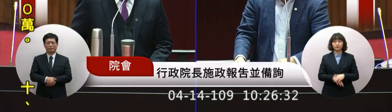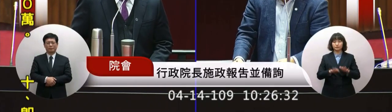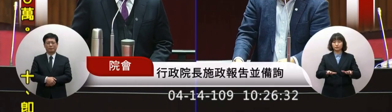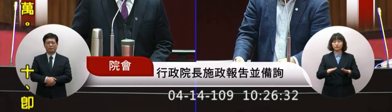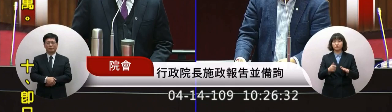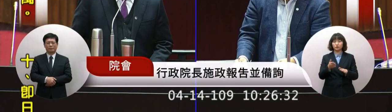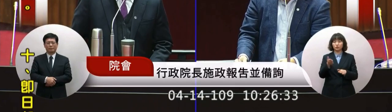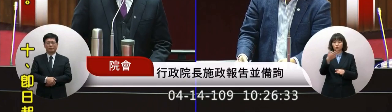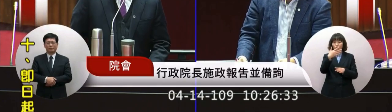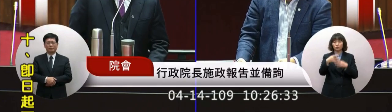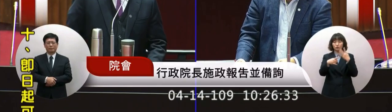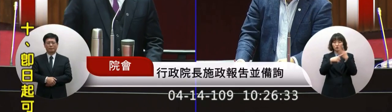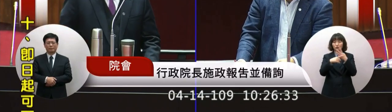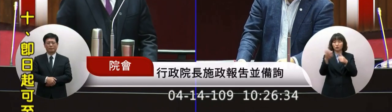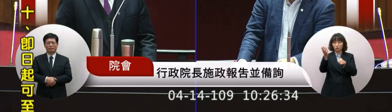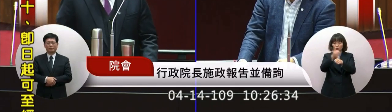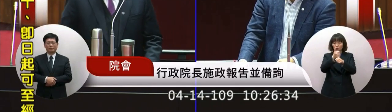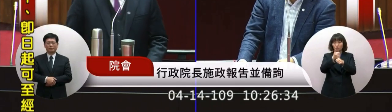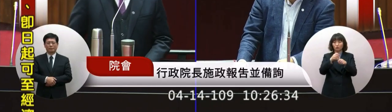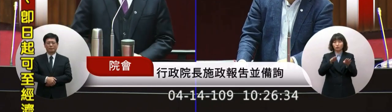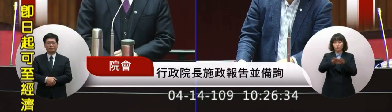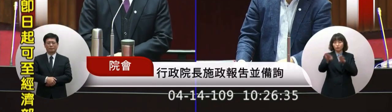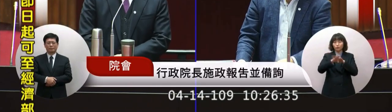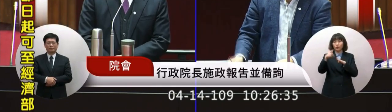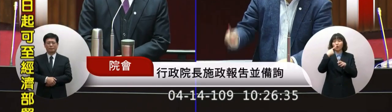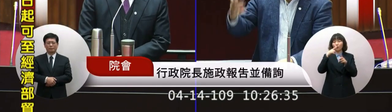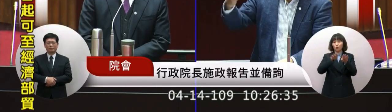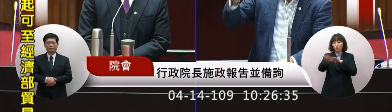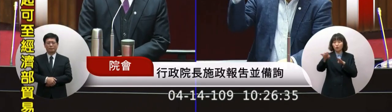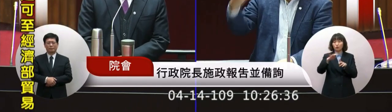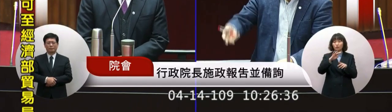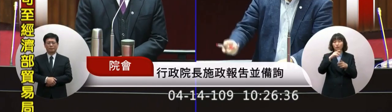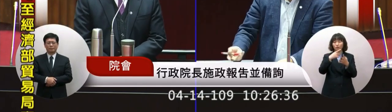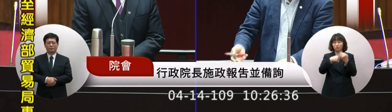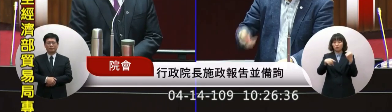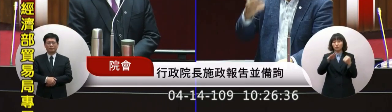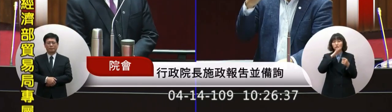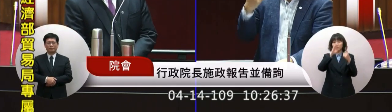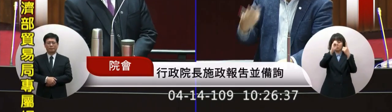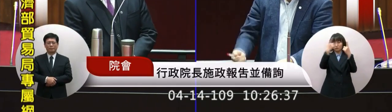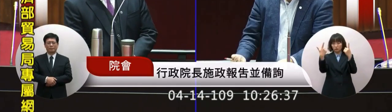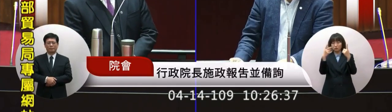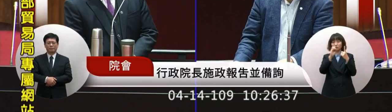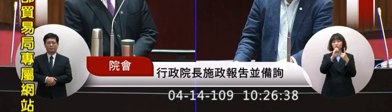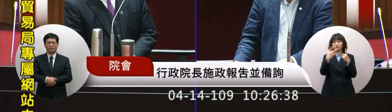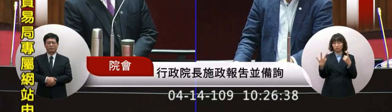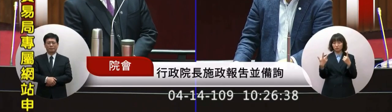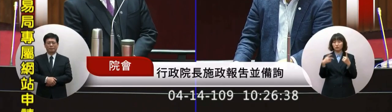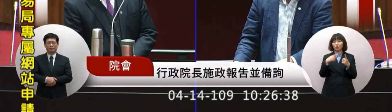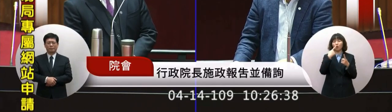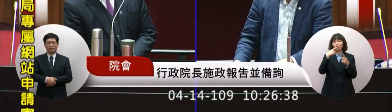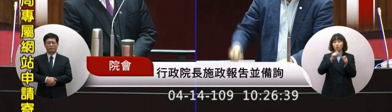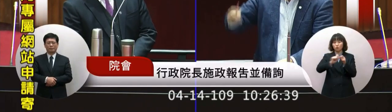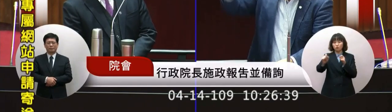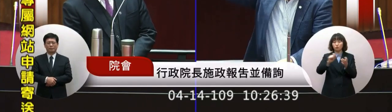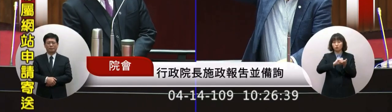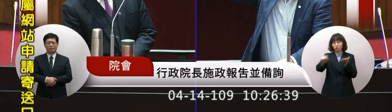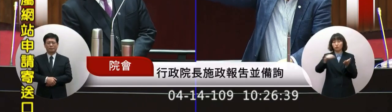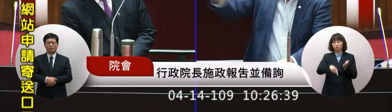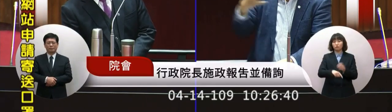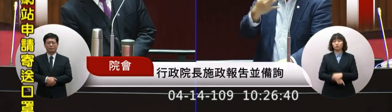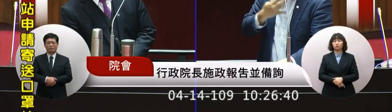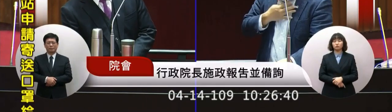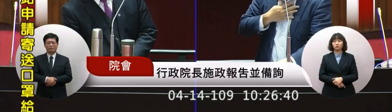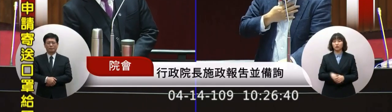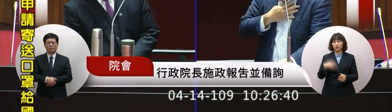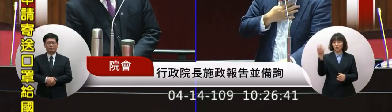一月數開出了農委會開出了一百多張的罰單現在的法案都一百萬年一百萬七年當初